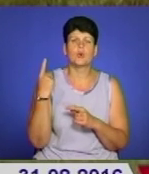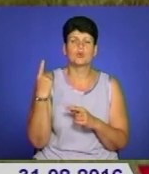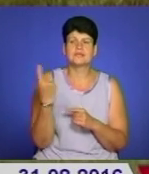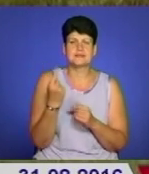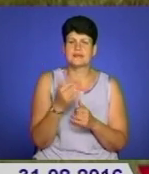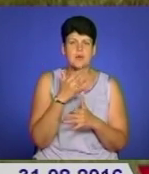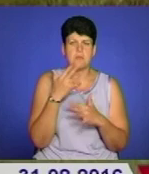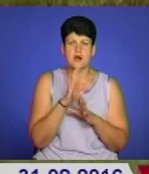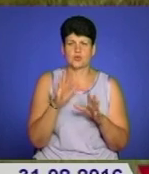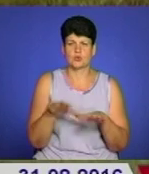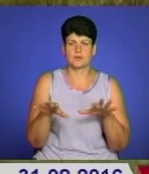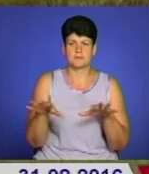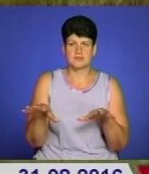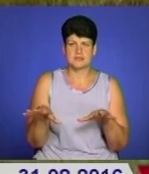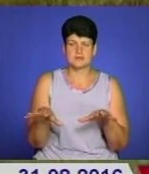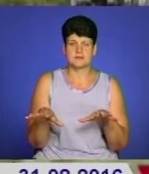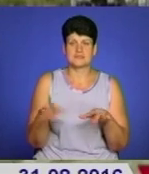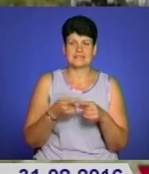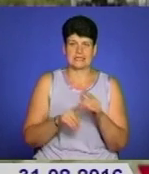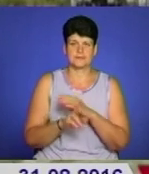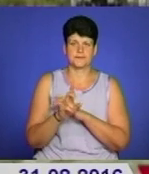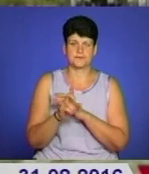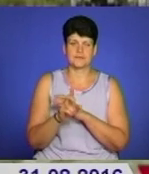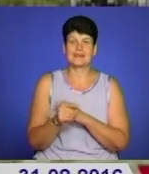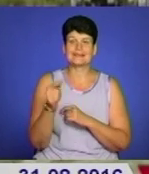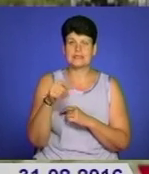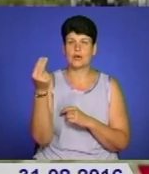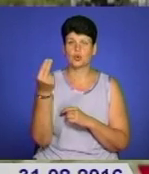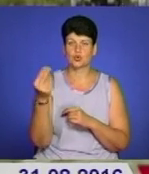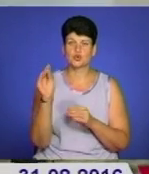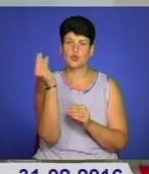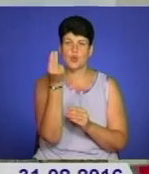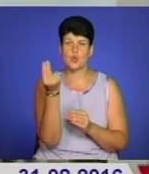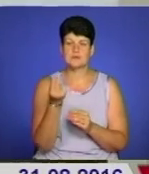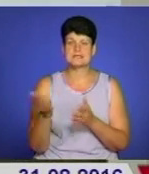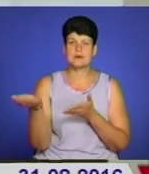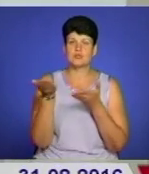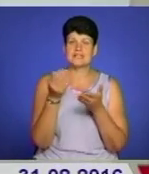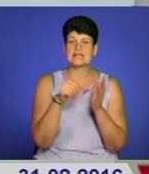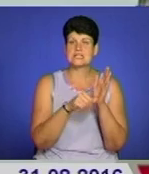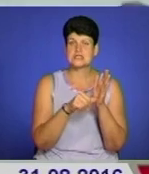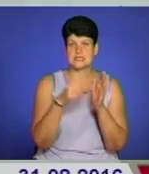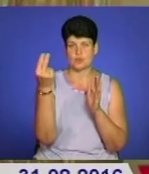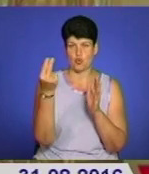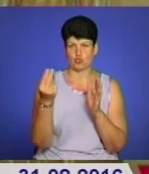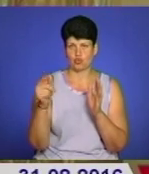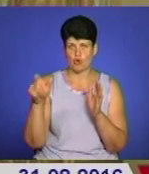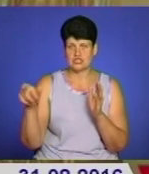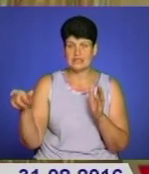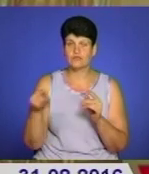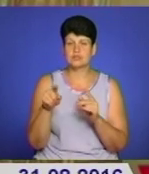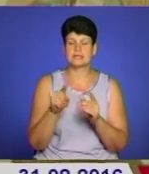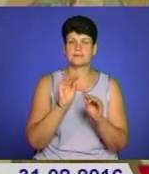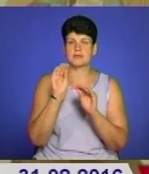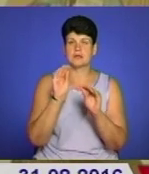мілітарних храмів, скажімо так. Так, для художнього розпису каплиці запросили шестеро художників. Вони зобразили на